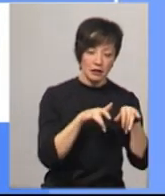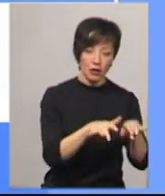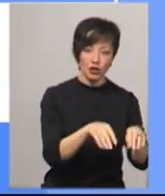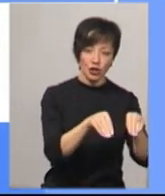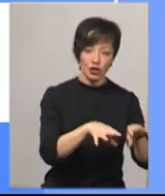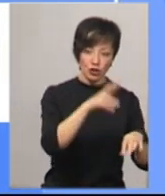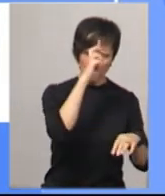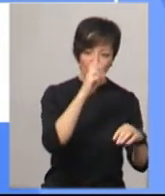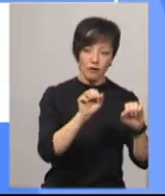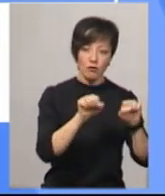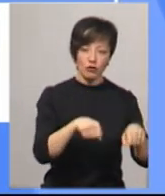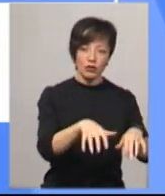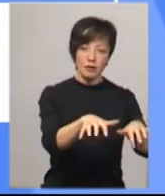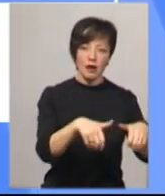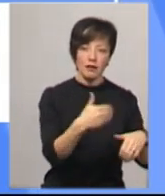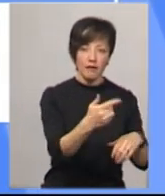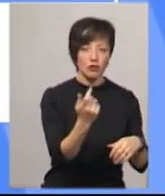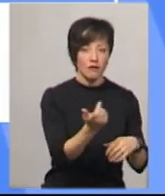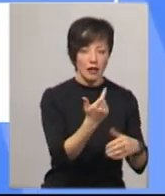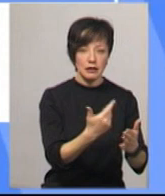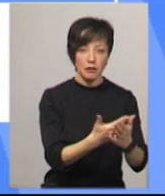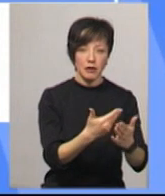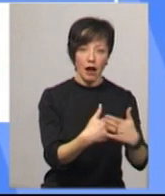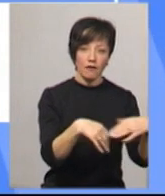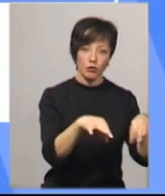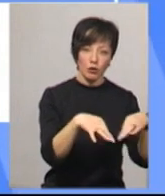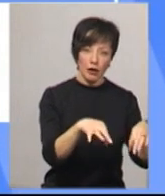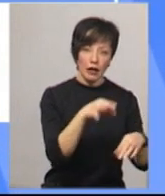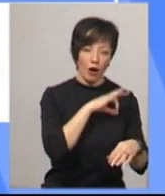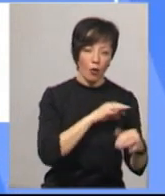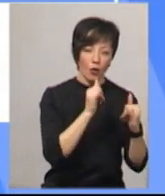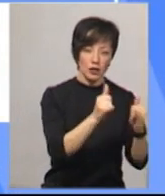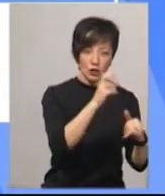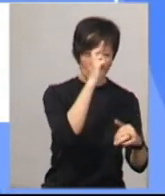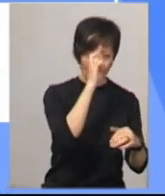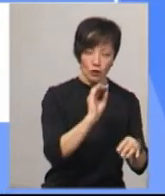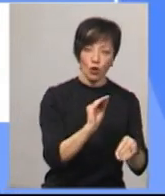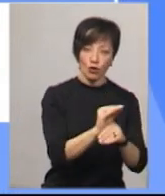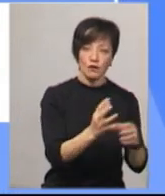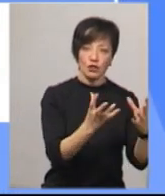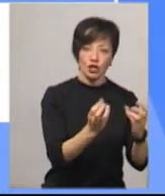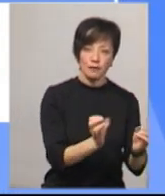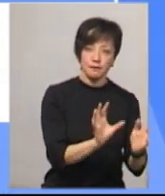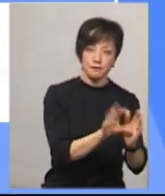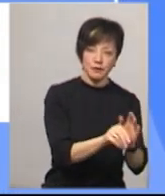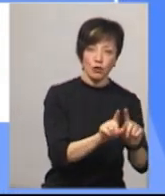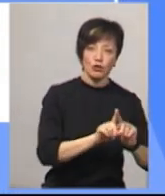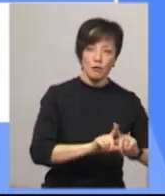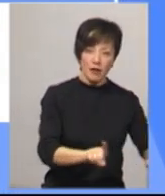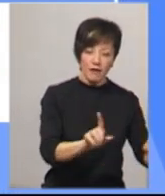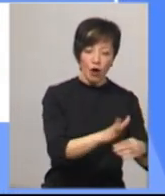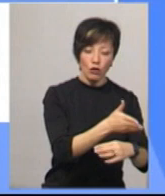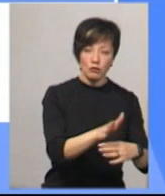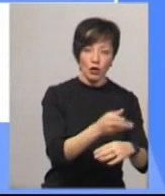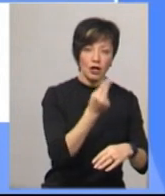держави також можуть забрати вашу власність, наприклад, автомобіль на користь держави. А додатково ще й запровадити особливий розподіл